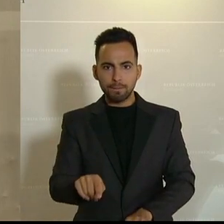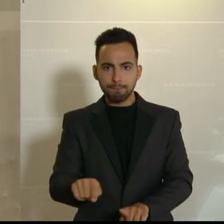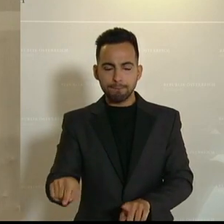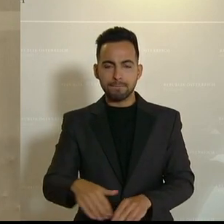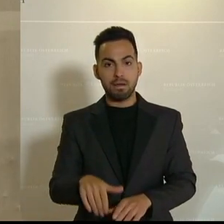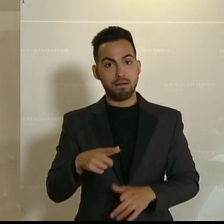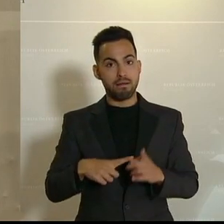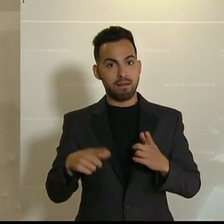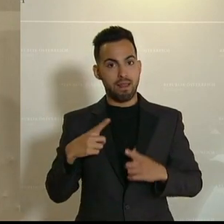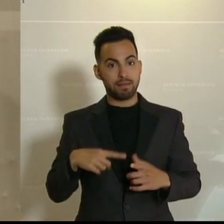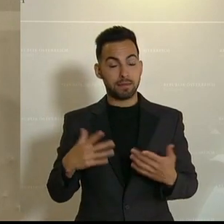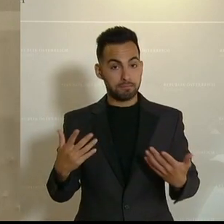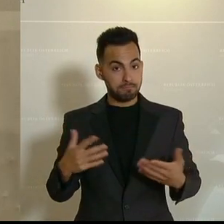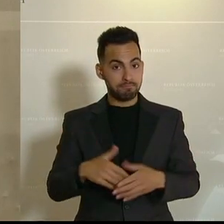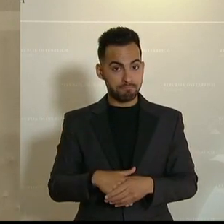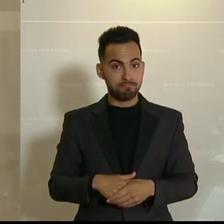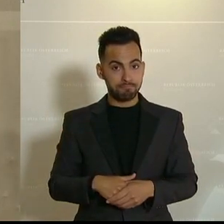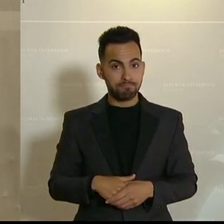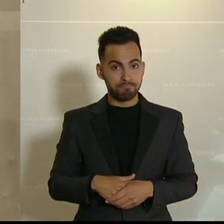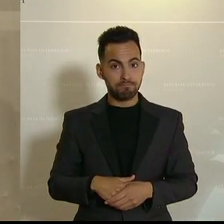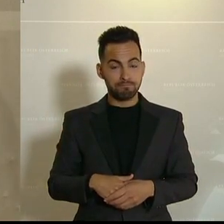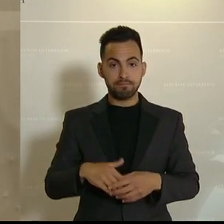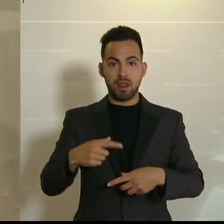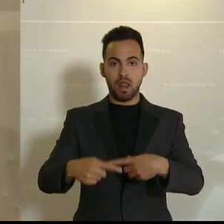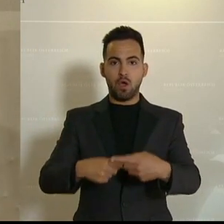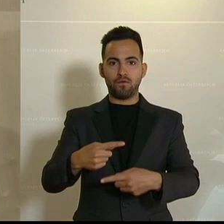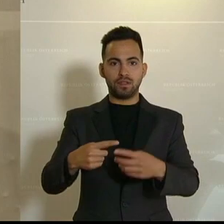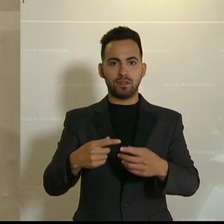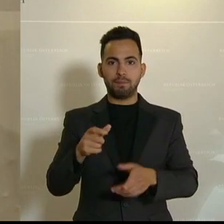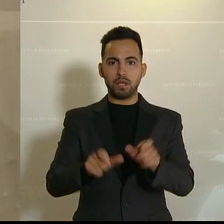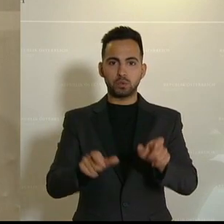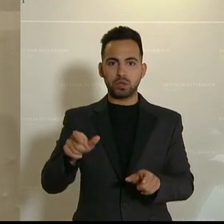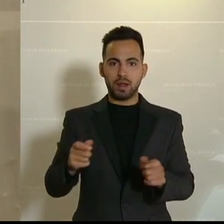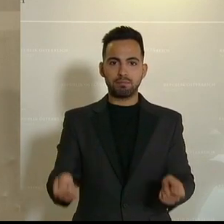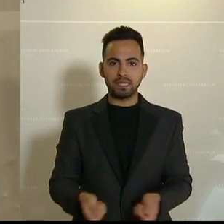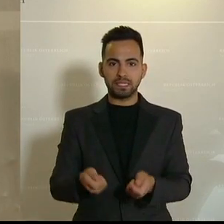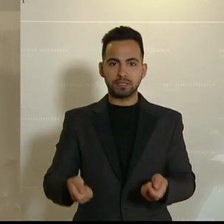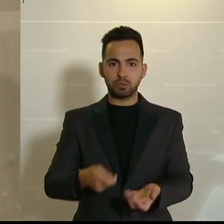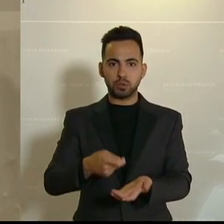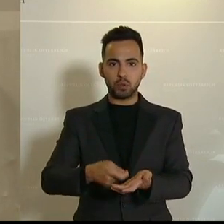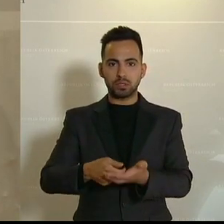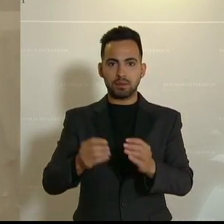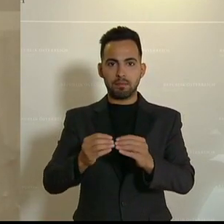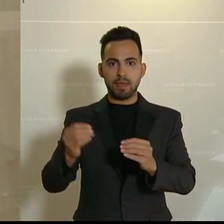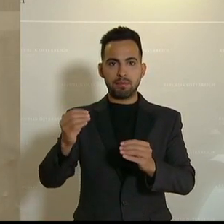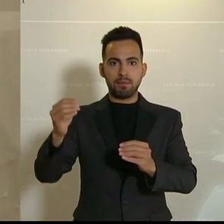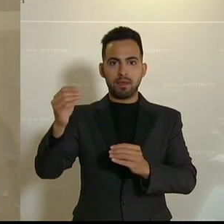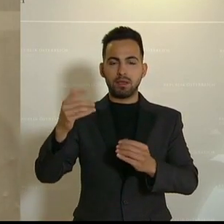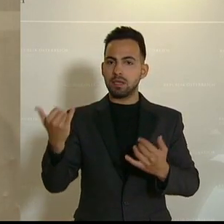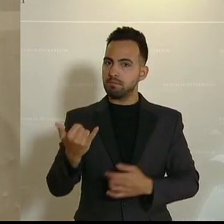Bedauerlicherweise mussten zur Abdeckung der laufend steigenden Personal- und Betriebskosten immer wieder